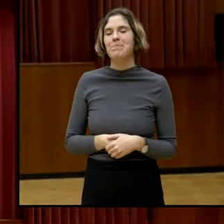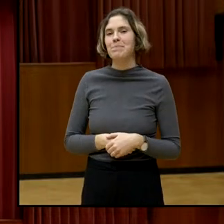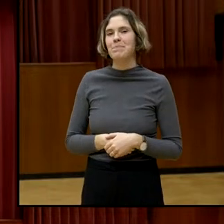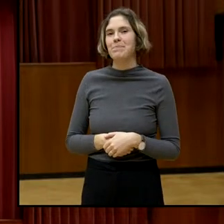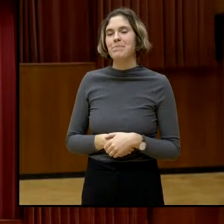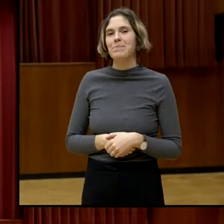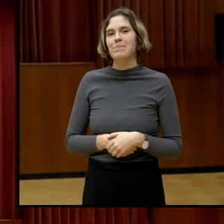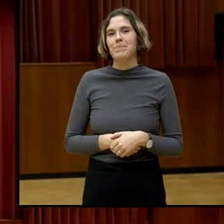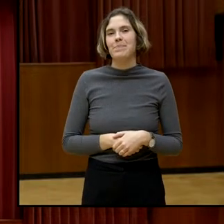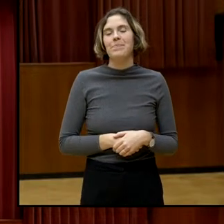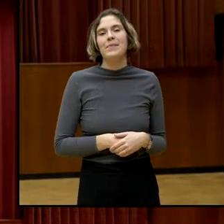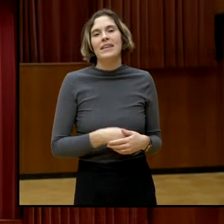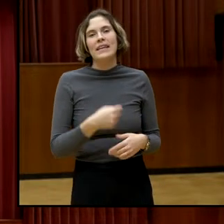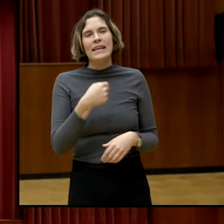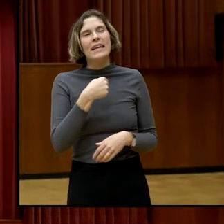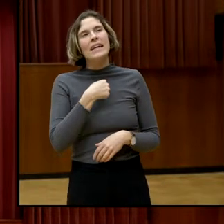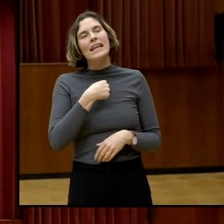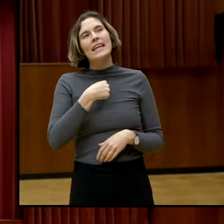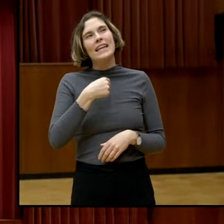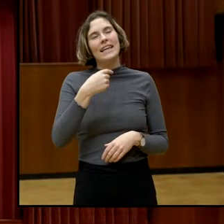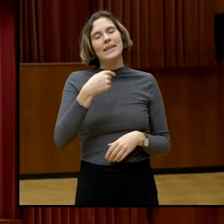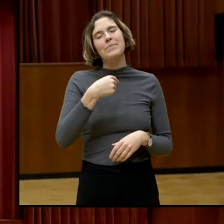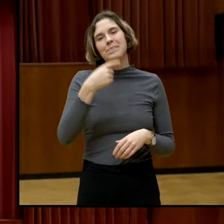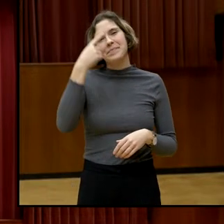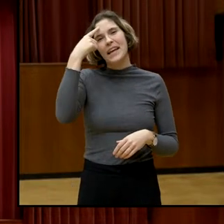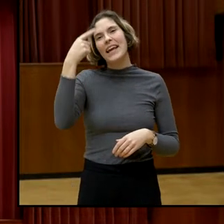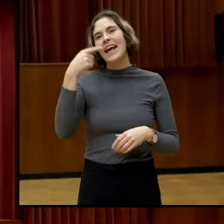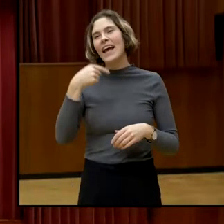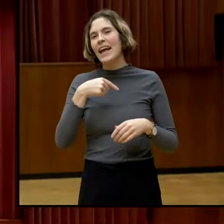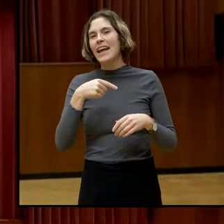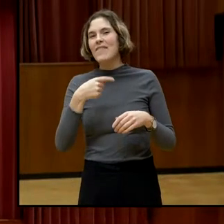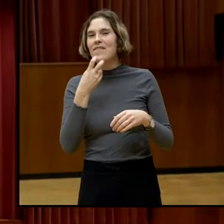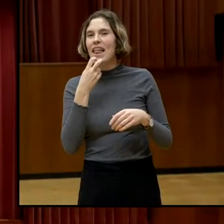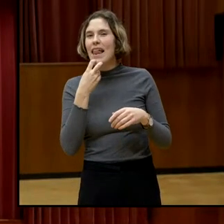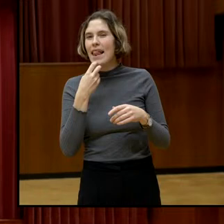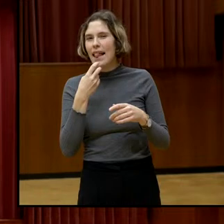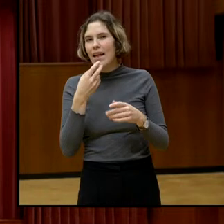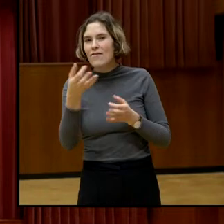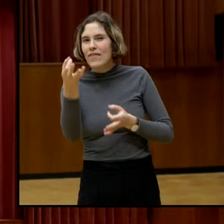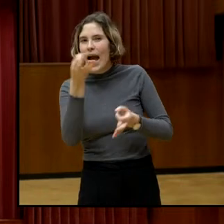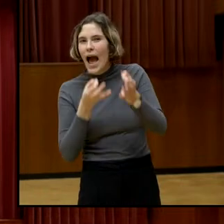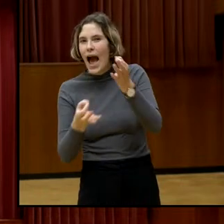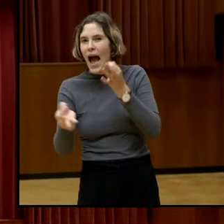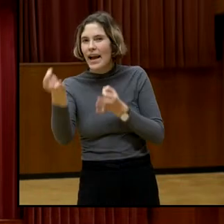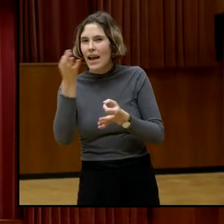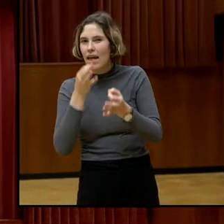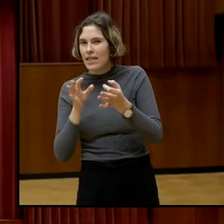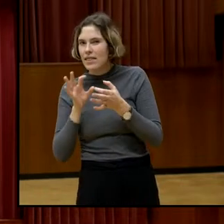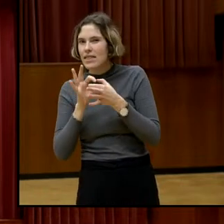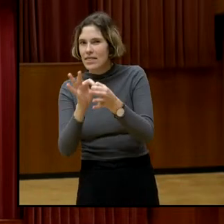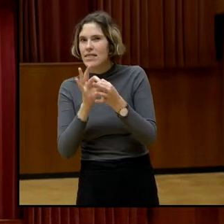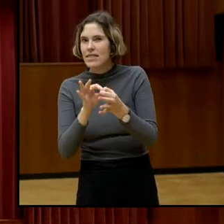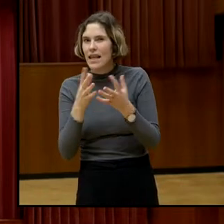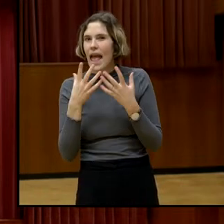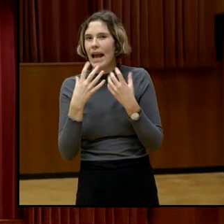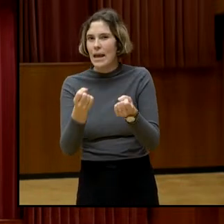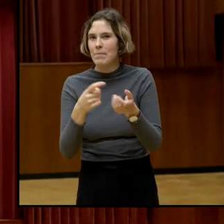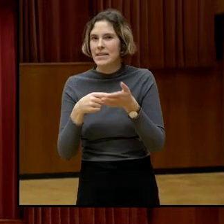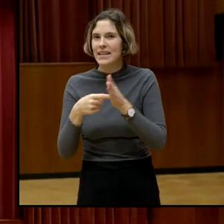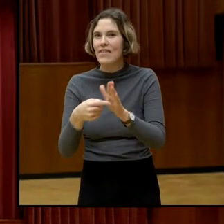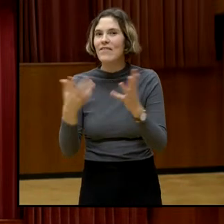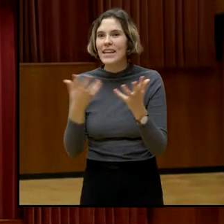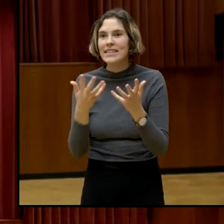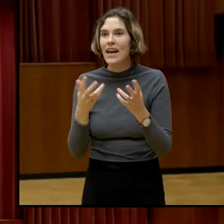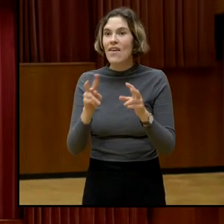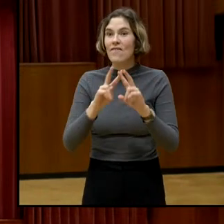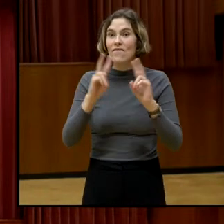Ich würde eine Erkenntnis aus den Fragen, die wir bekommen haben, ziehen, dass die Welt noch nicht verloren ist.